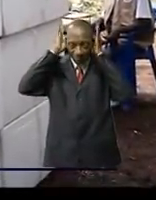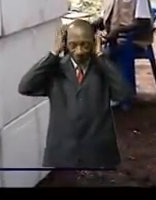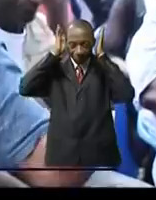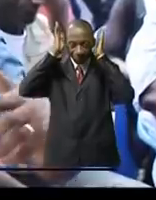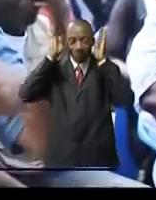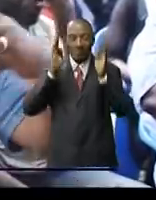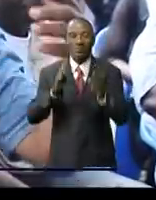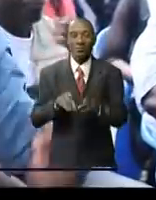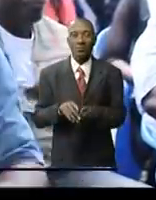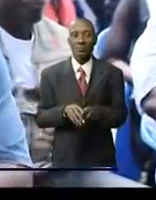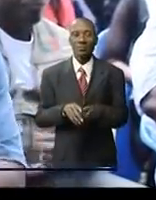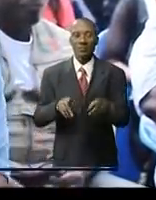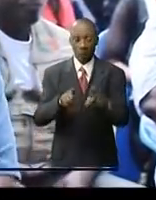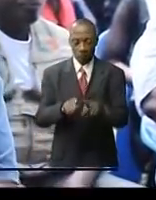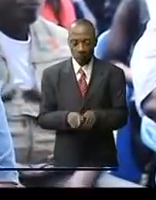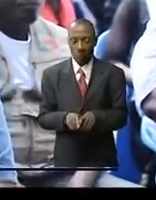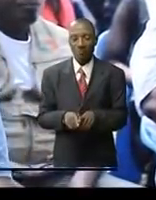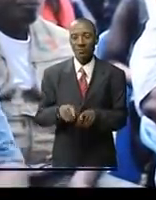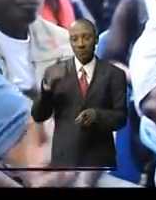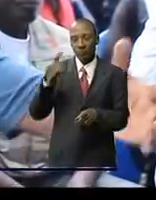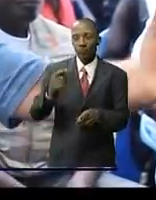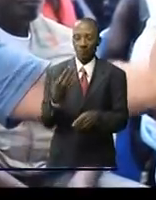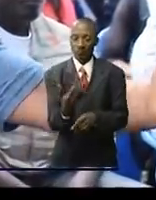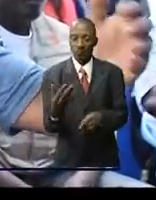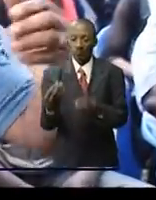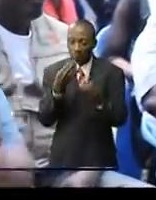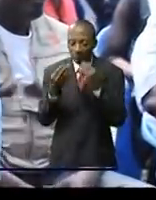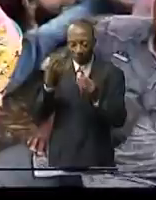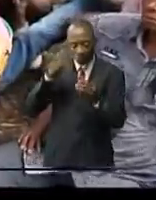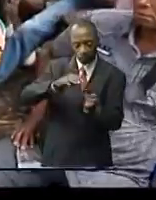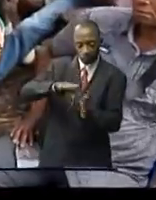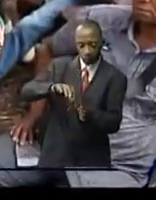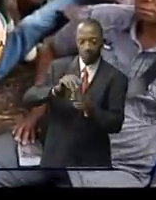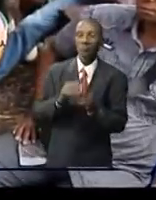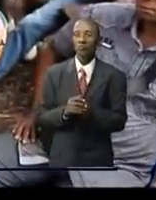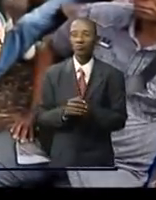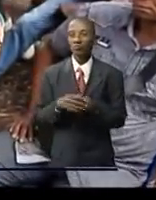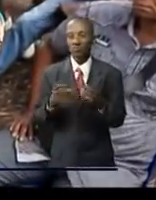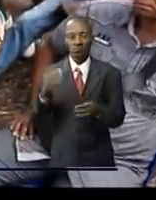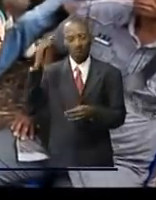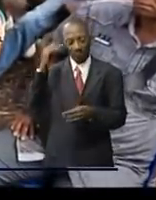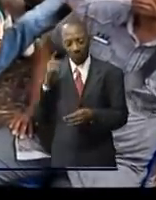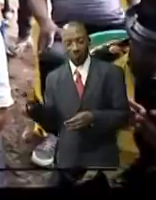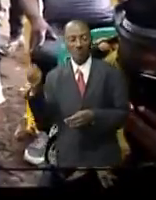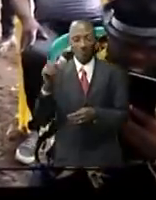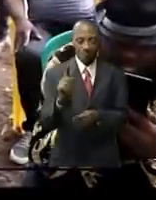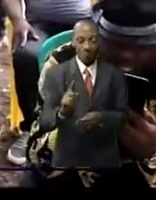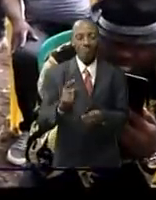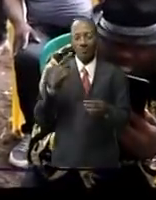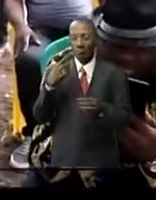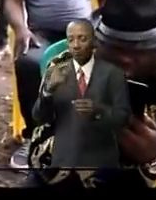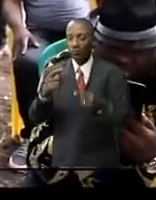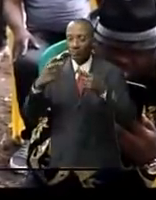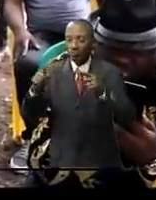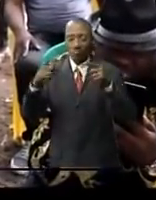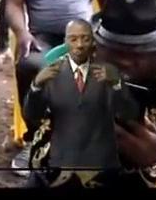question pour le ministre de la Pêche et Élevage Adrien Bokel et Djema de sensibiliser les pisciculteurs sur les biens fondés de cette campagne qui vise